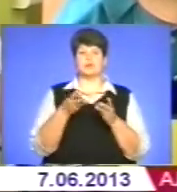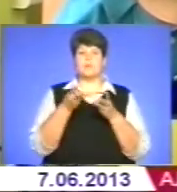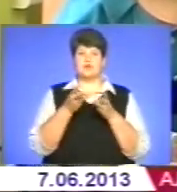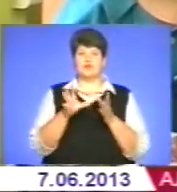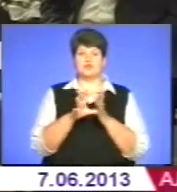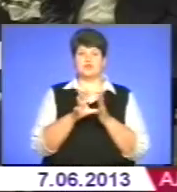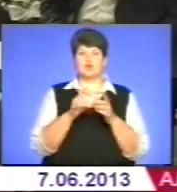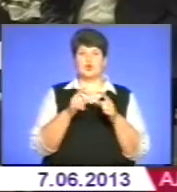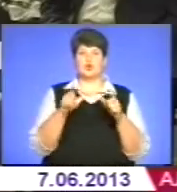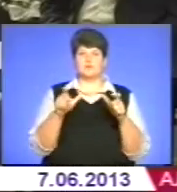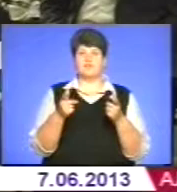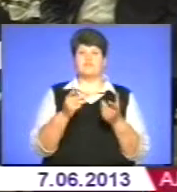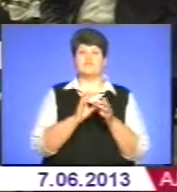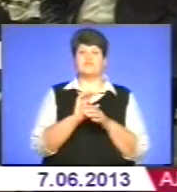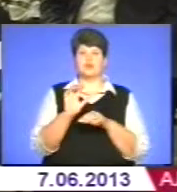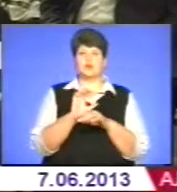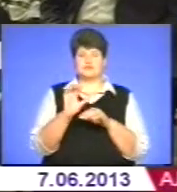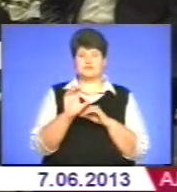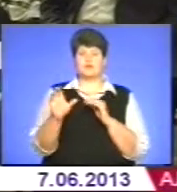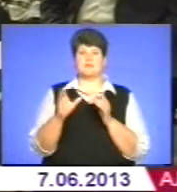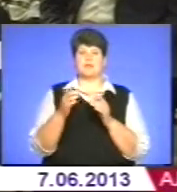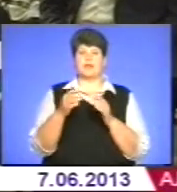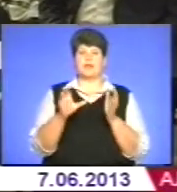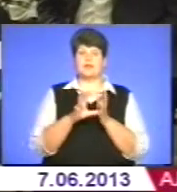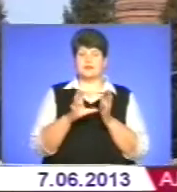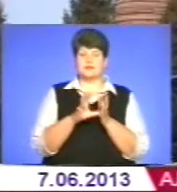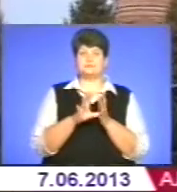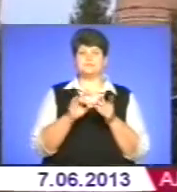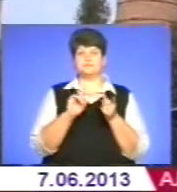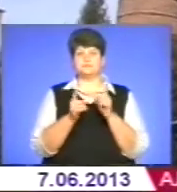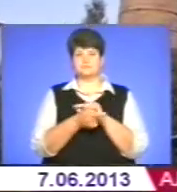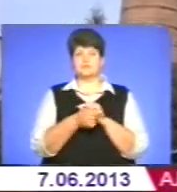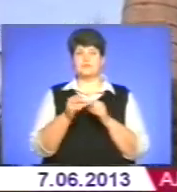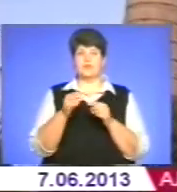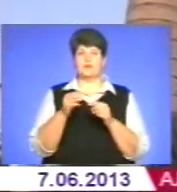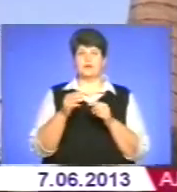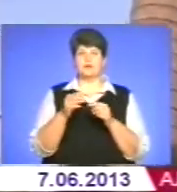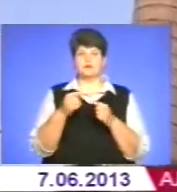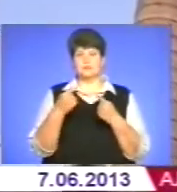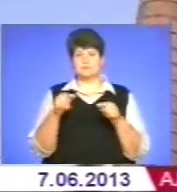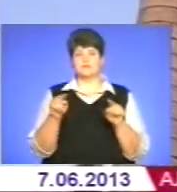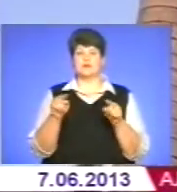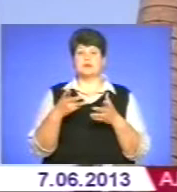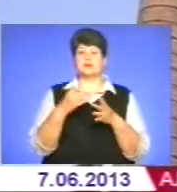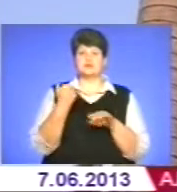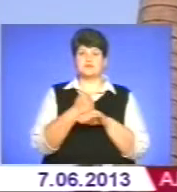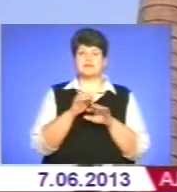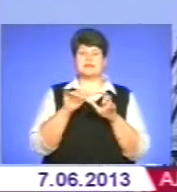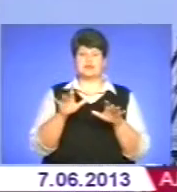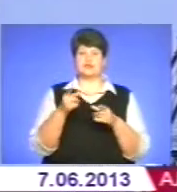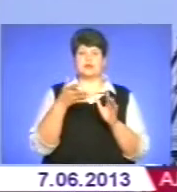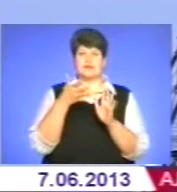нашої області виробництва енергії з альтернативних джерел, характерних для нашого регіону. Серед основних заходів щодо